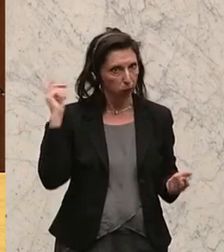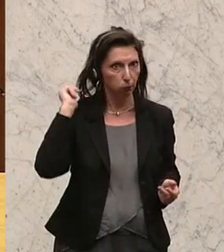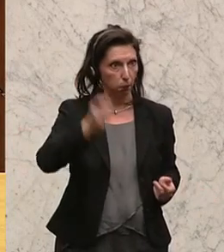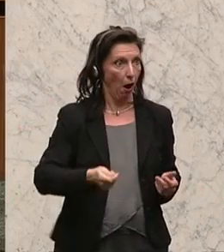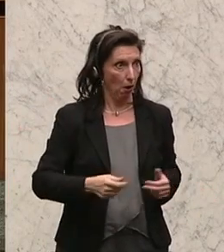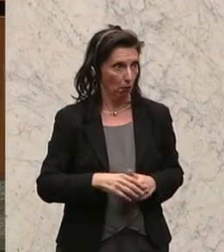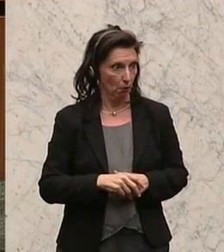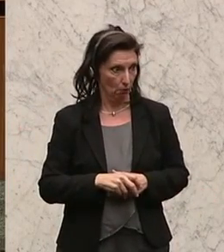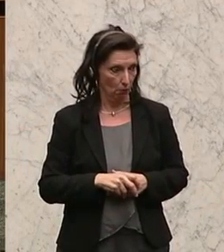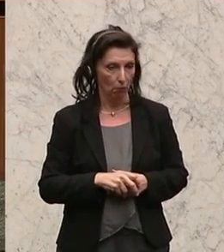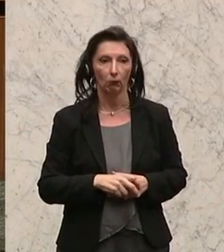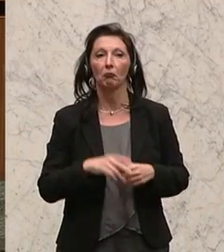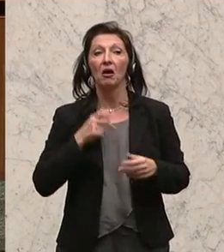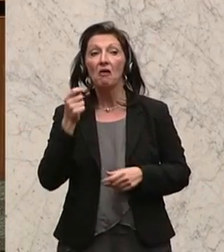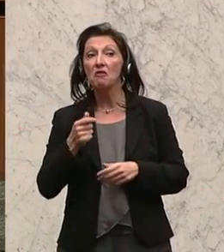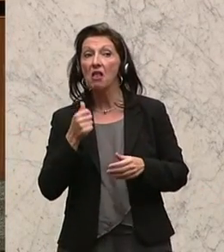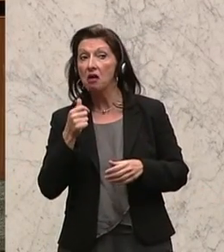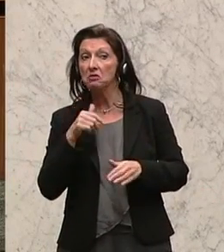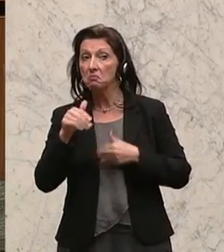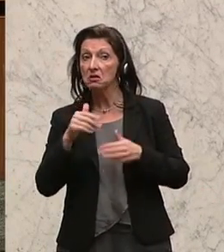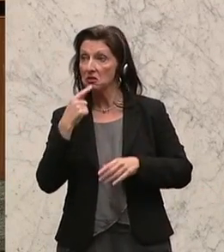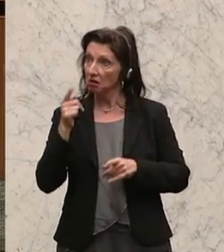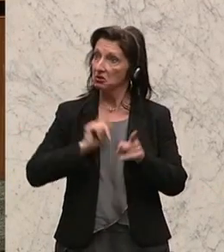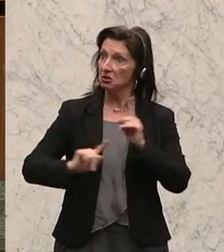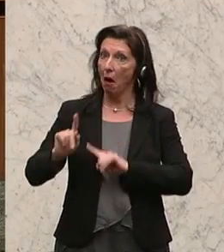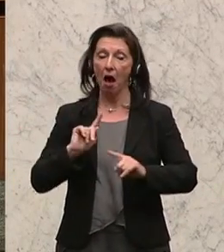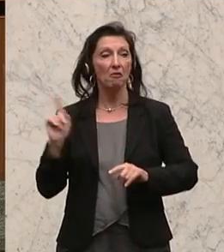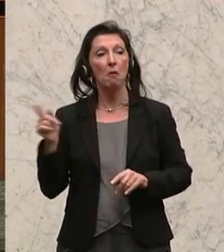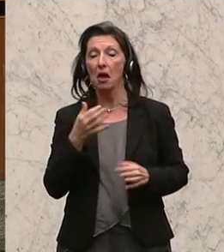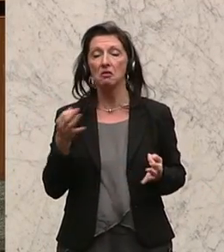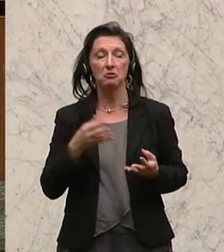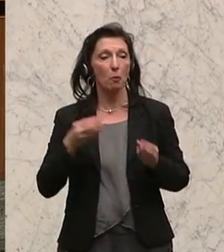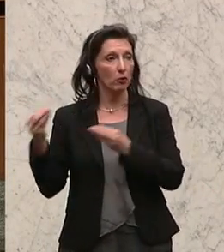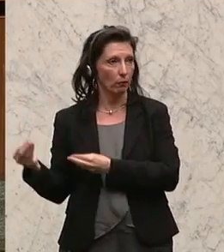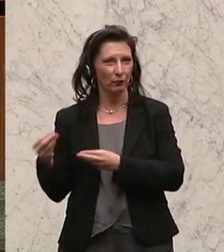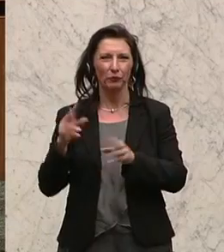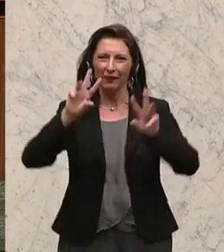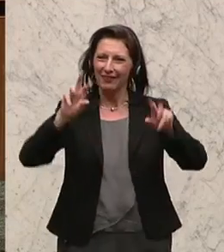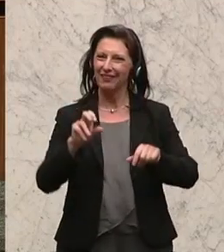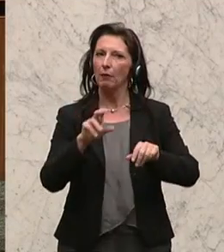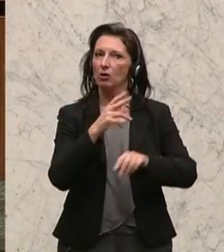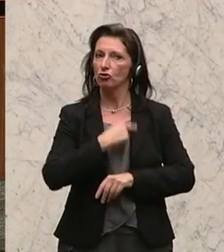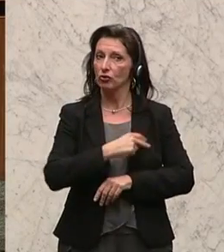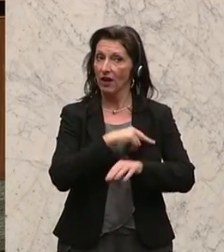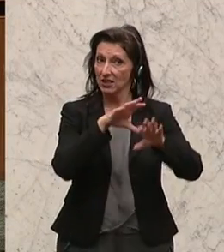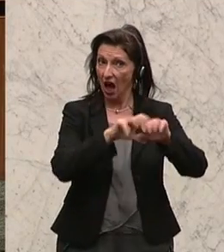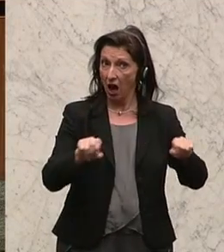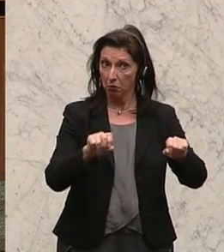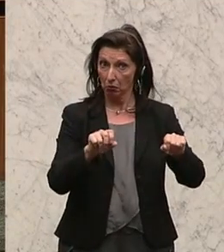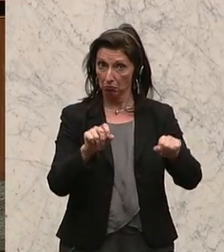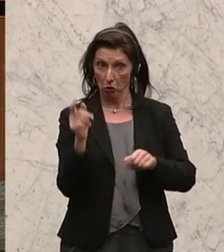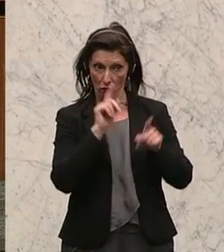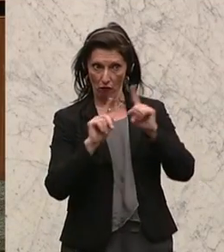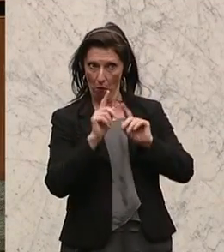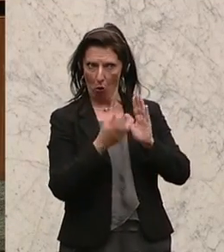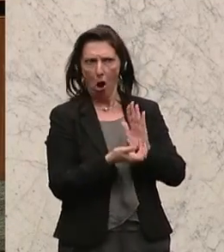diesbezüglich nicht entkräften. Zum Abkommen mit der Schweiz. Auch da sollte man meinen, das könnte aufgehoben werden,